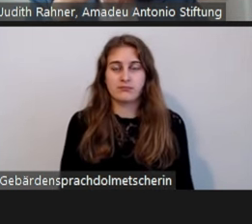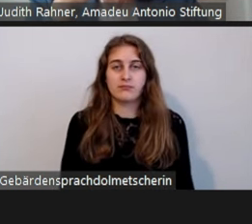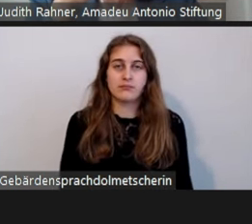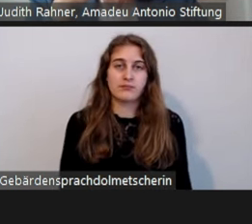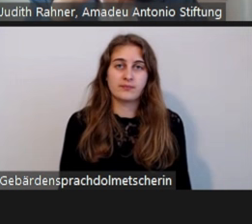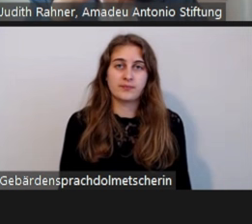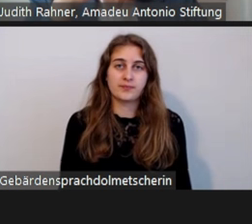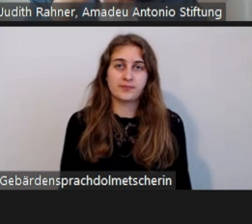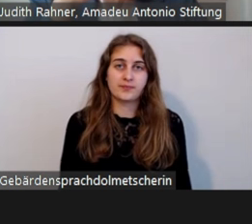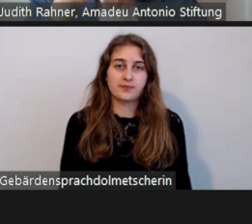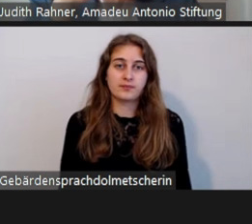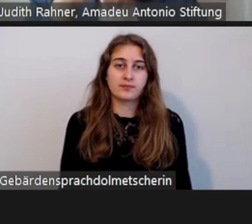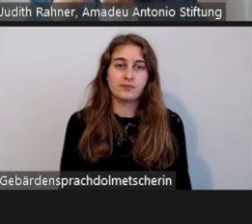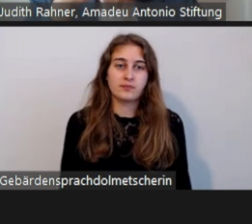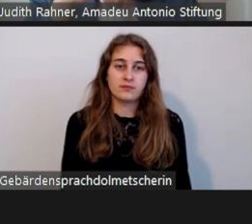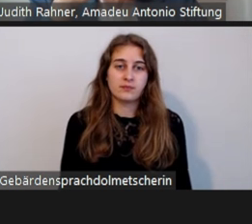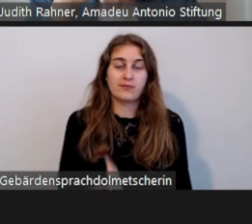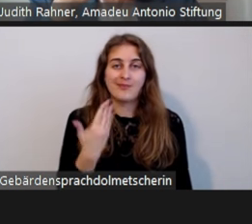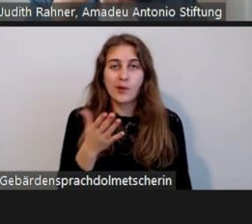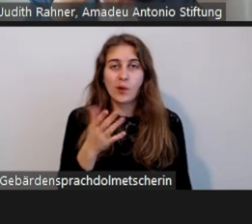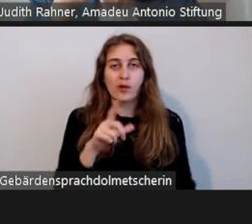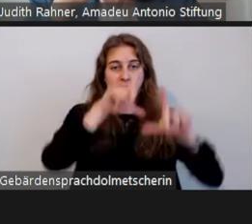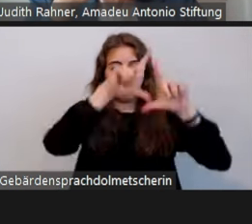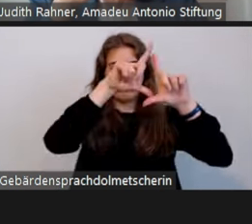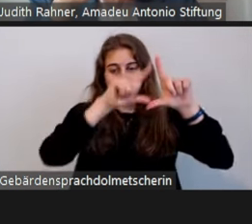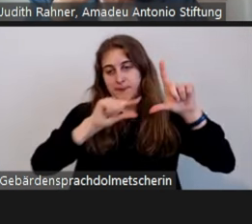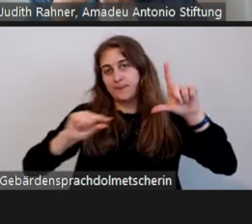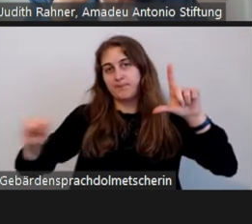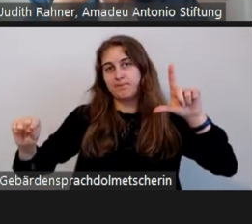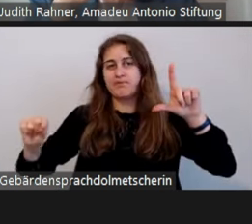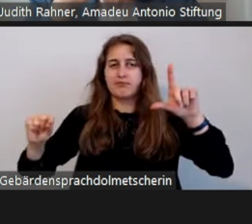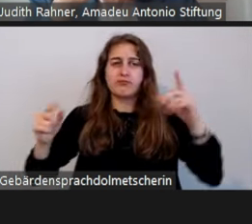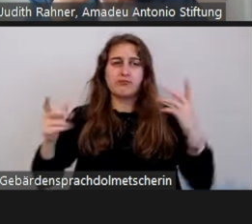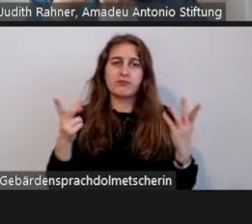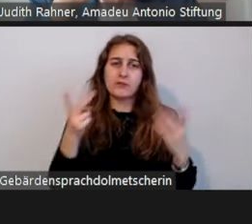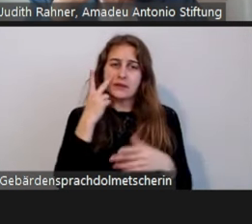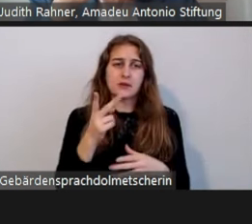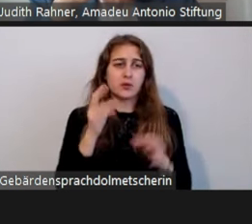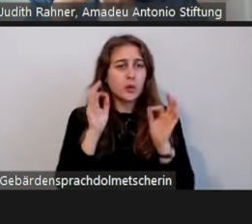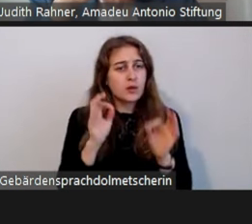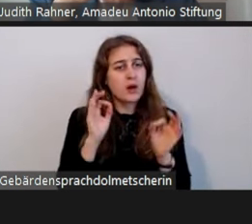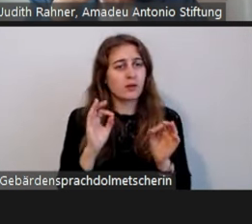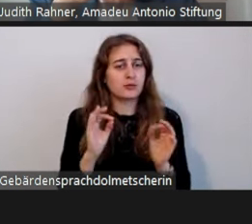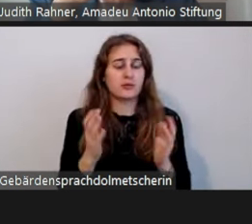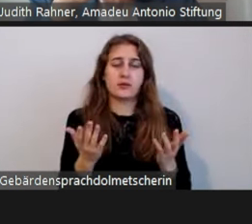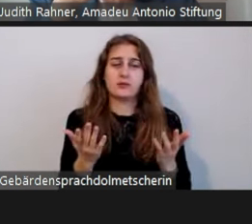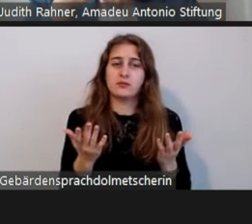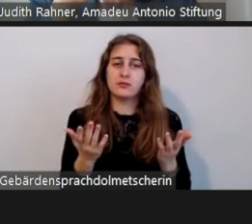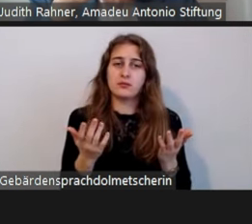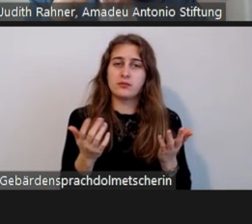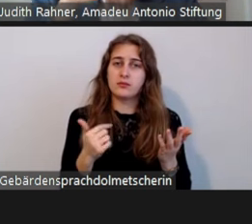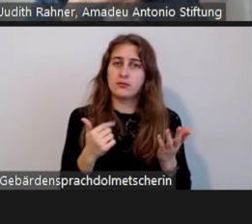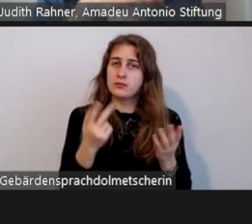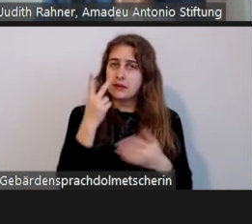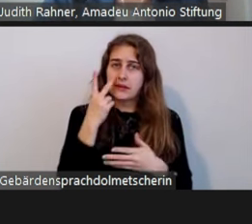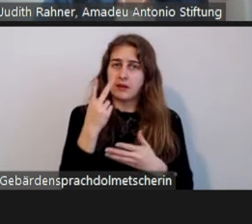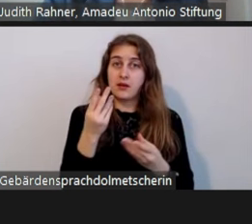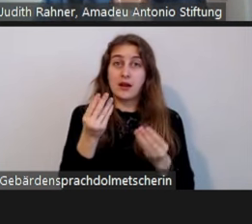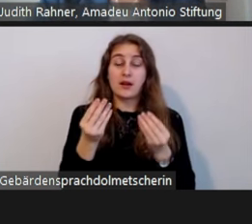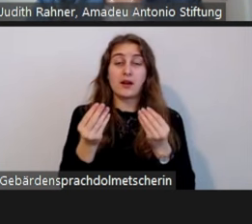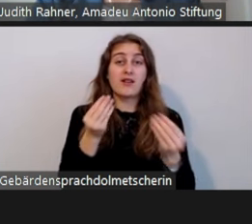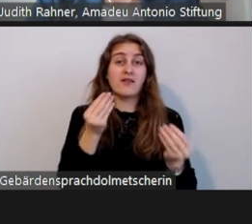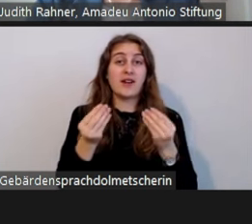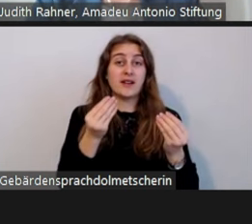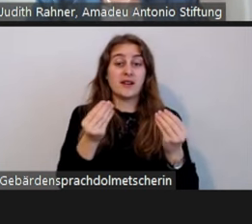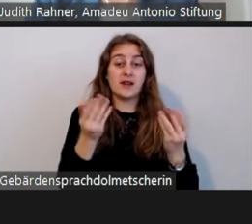relativ normal für den Verlauf und wir sind sehr zufrieden mit der Nutzung insgesamt. Also wir haben auch von der Qualität her der Meldungen, auch